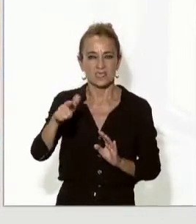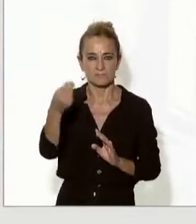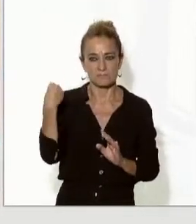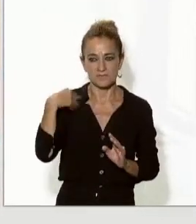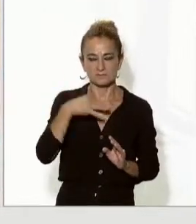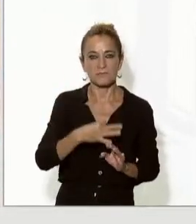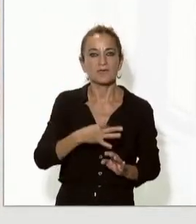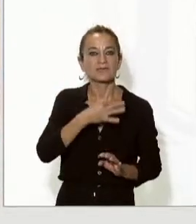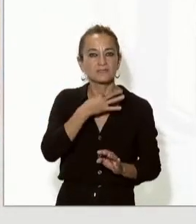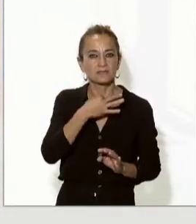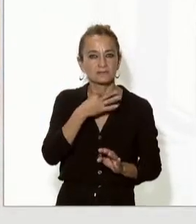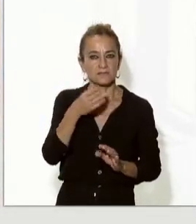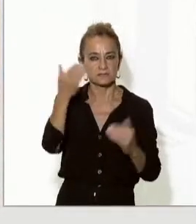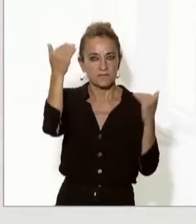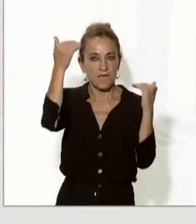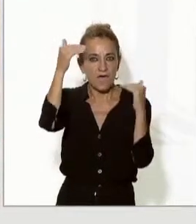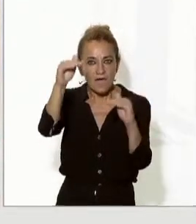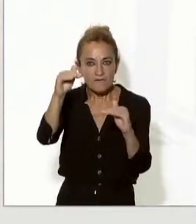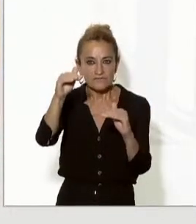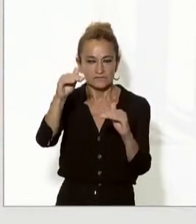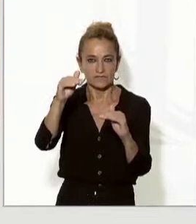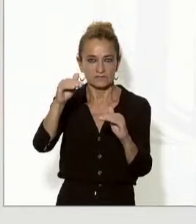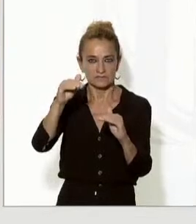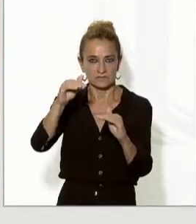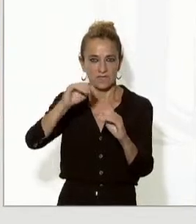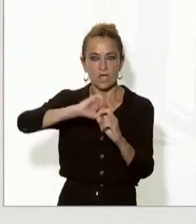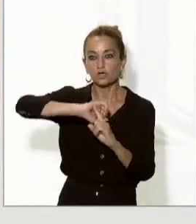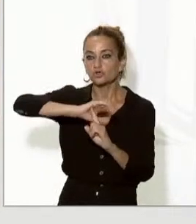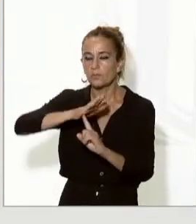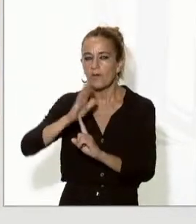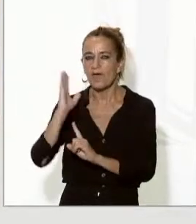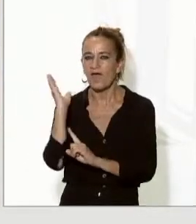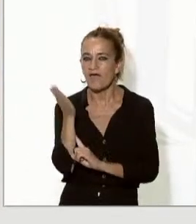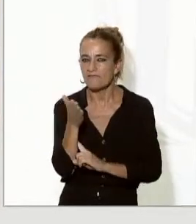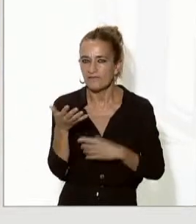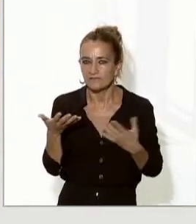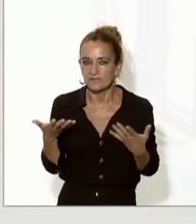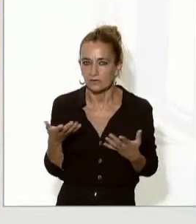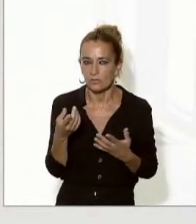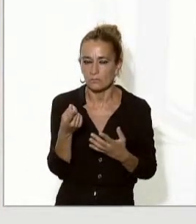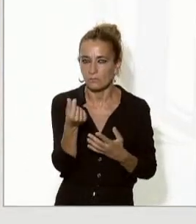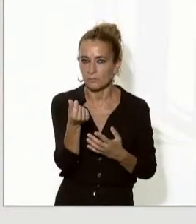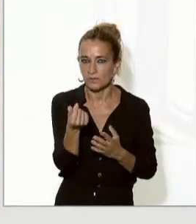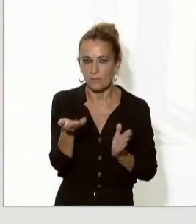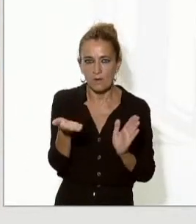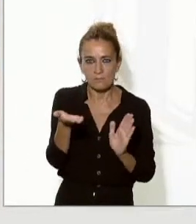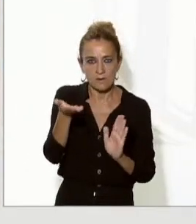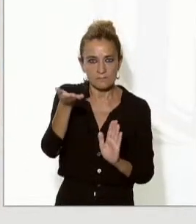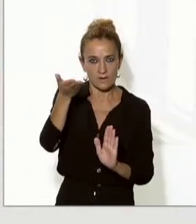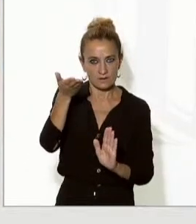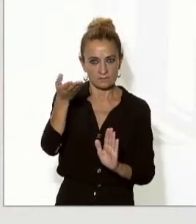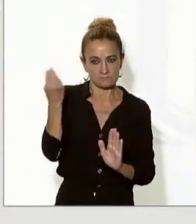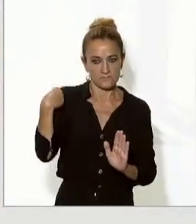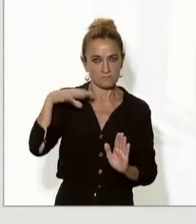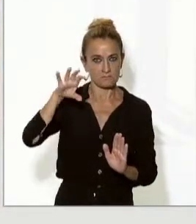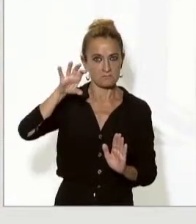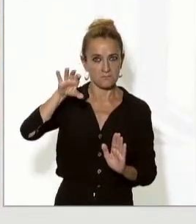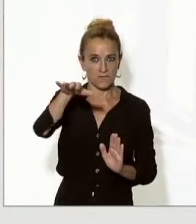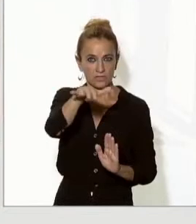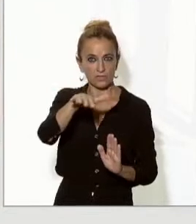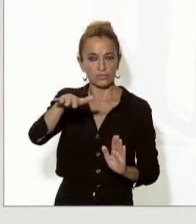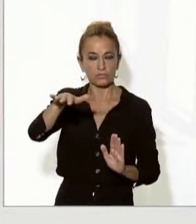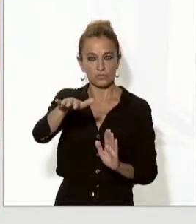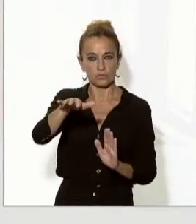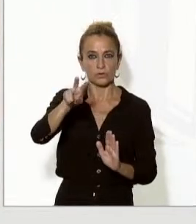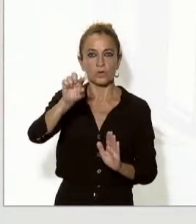de l'habitatge a Andorra a la comarca, com s'estan incrementant els preus. De fet, l'Aseu d'Urgell justament ha entrat com un dels municipis